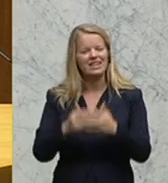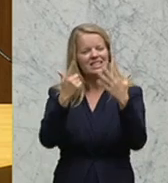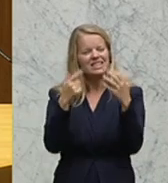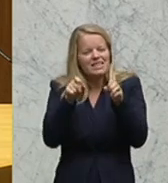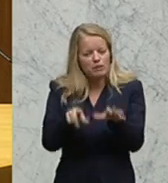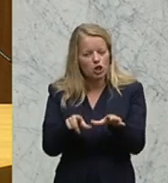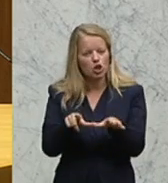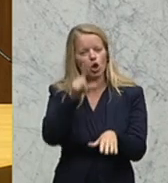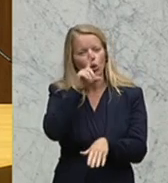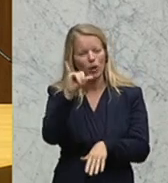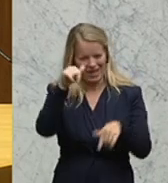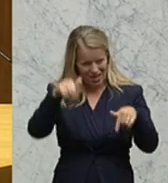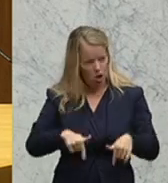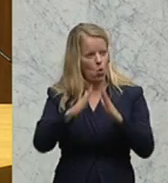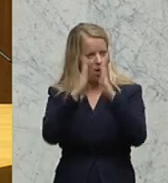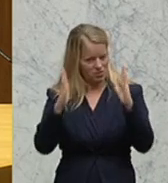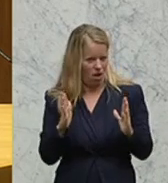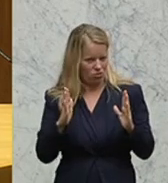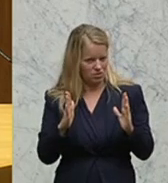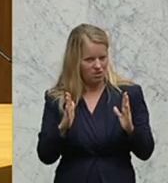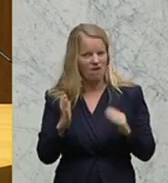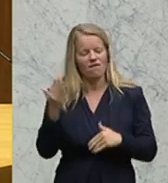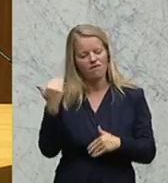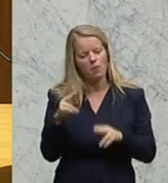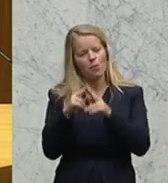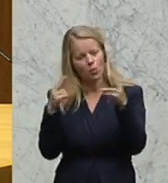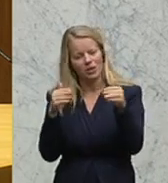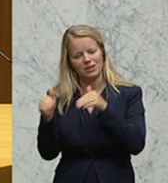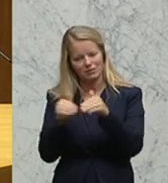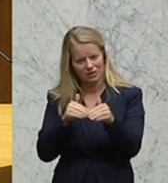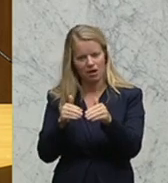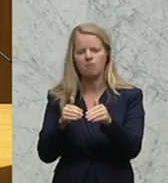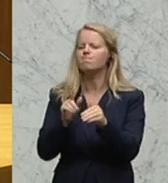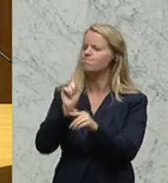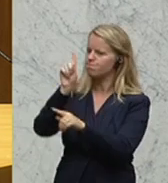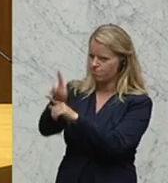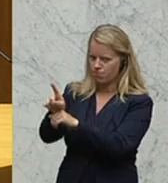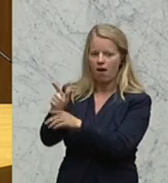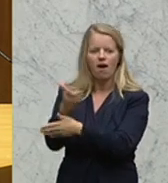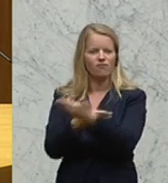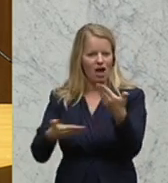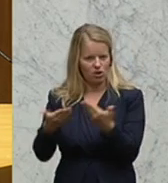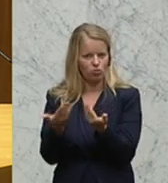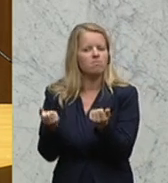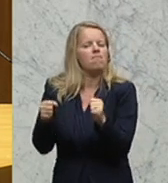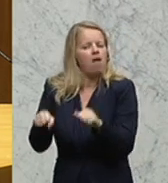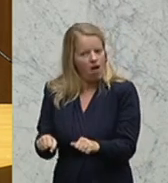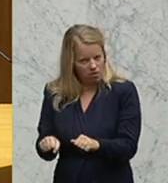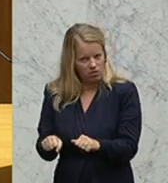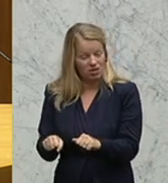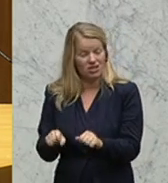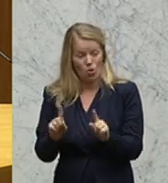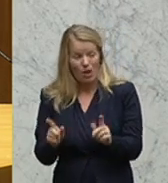Juli unserem Bundesminister eine Verhandlungsermächtigung erteilt haben, genau diese Verhandlungen effizient